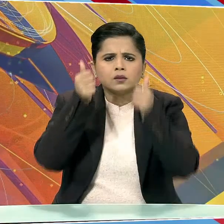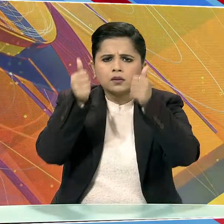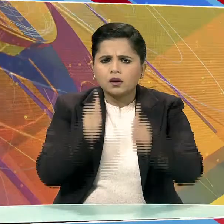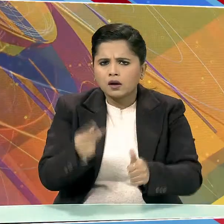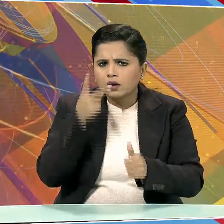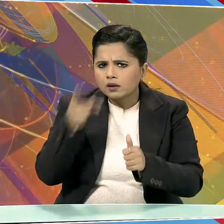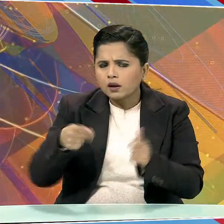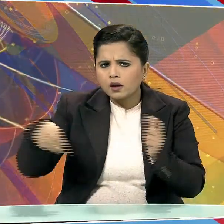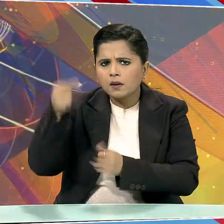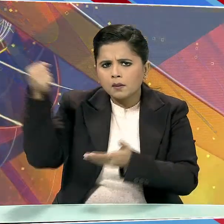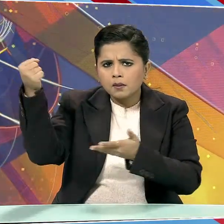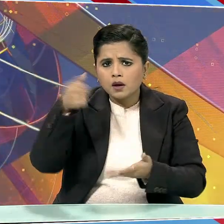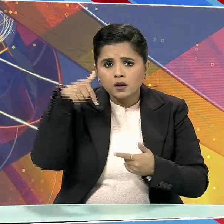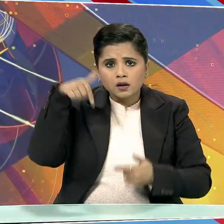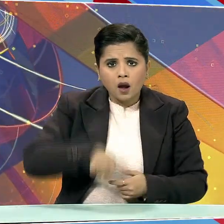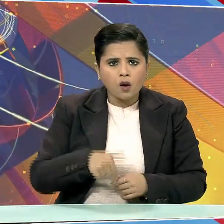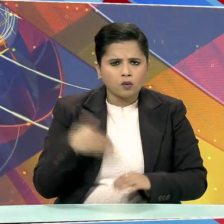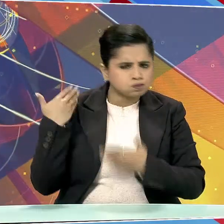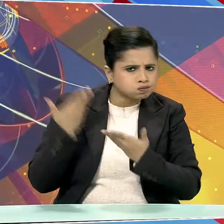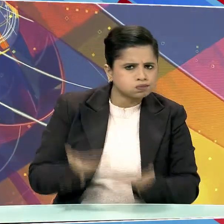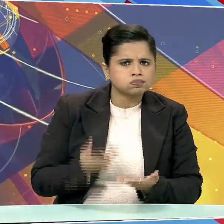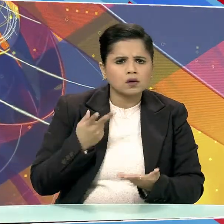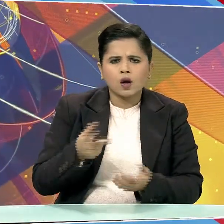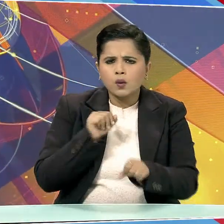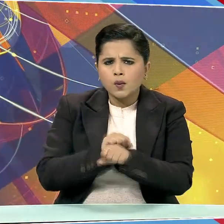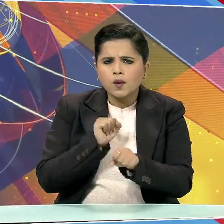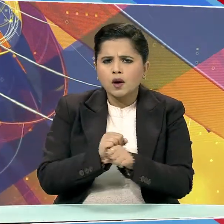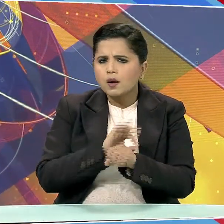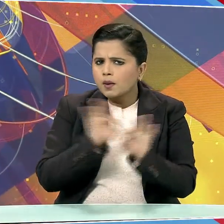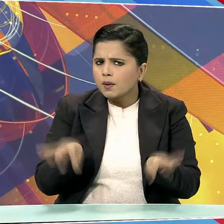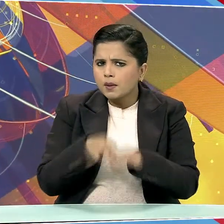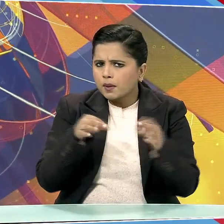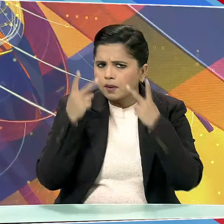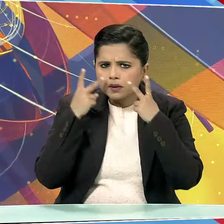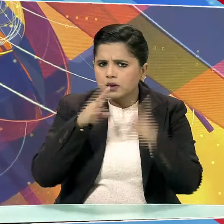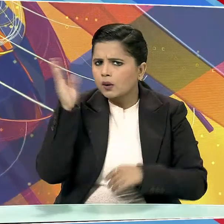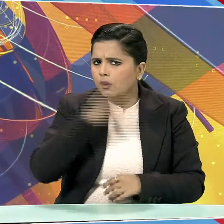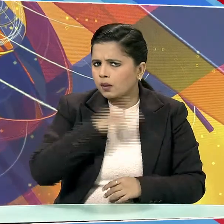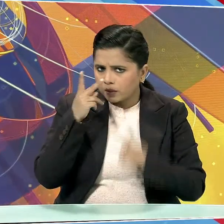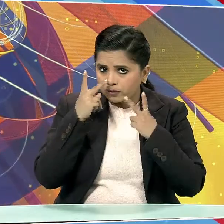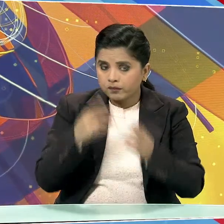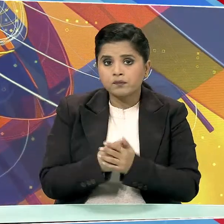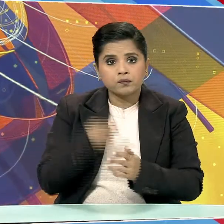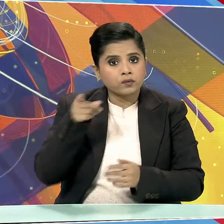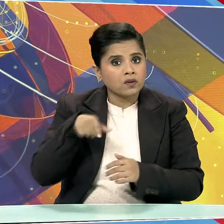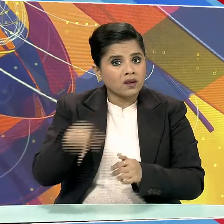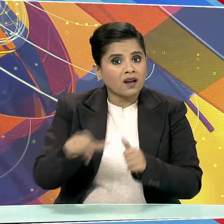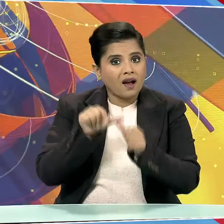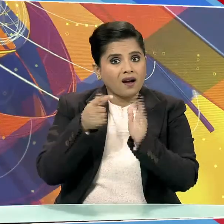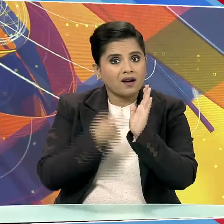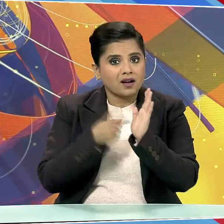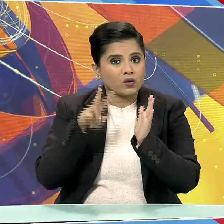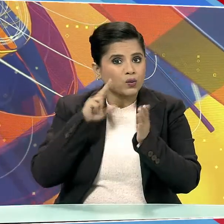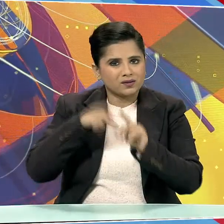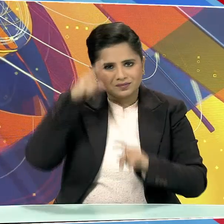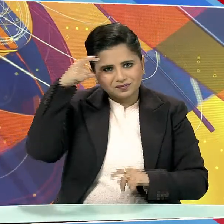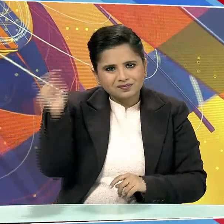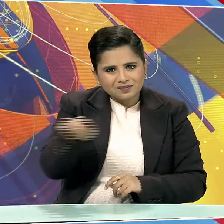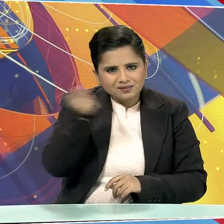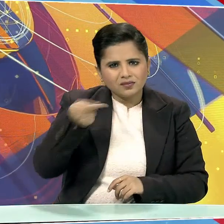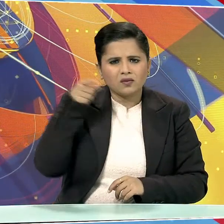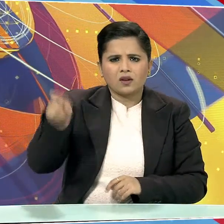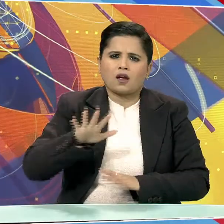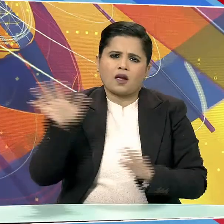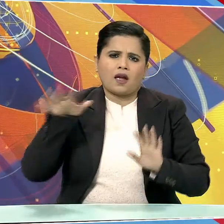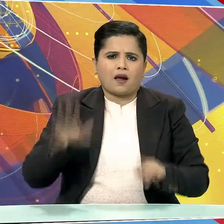बजट में आज की तारीक में इस पर कोई काम नहीं हुआ है उन्होंने कहा अर्विन के जिरिवाल की सरकार केवल बड़ी